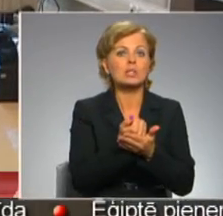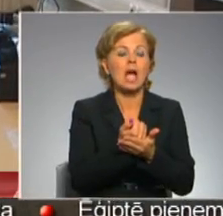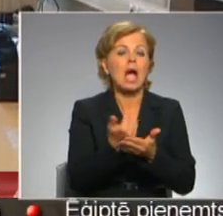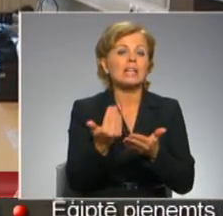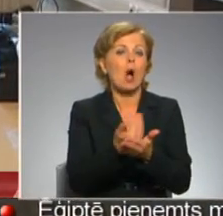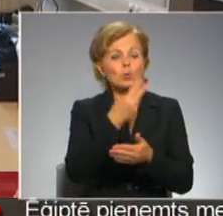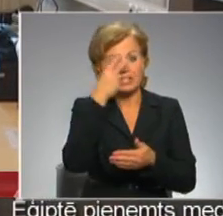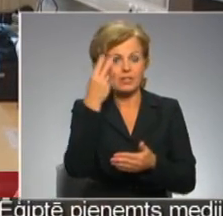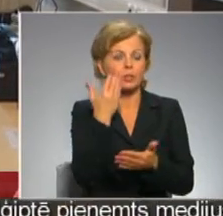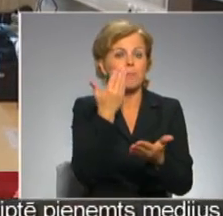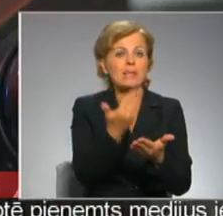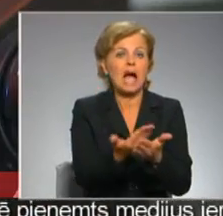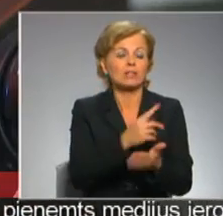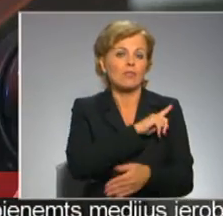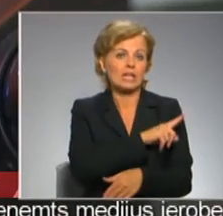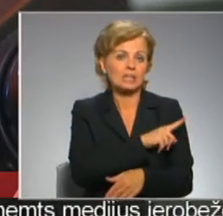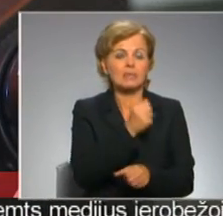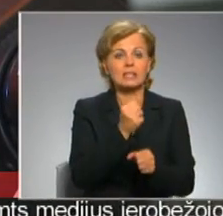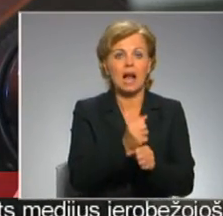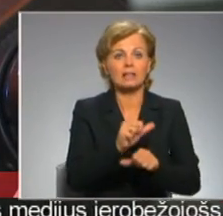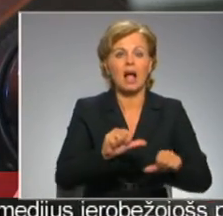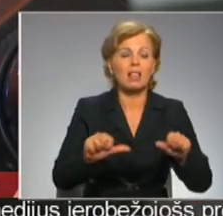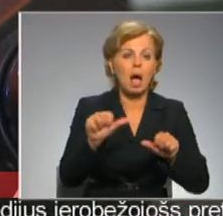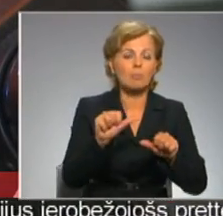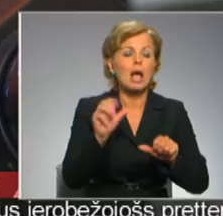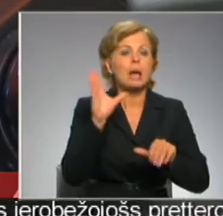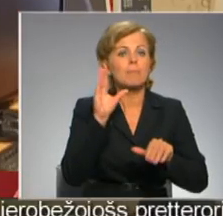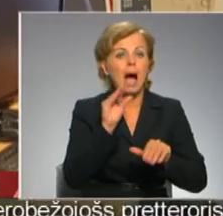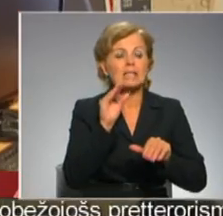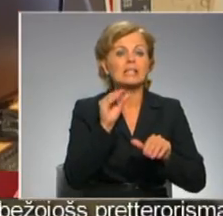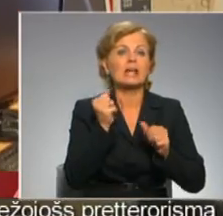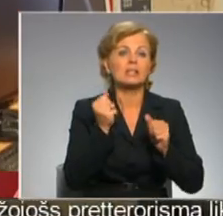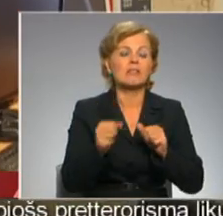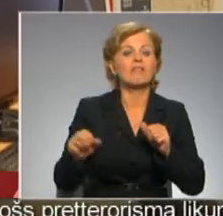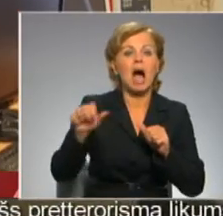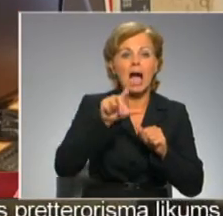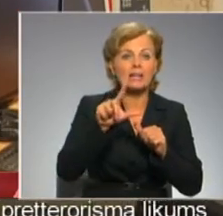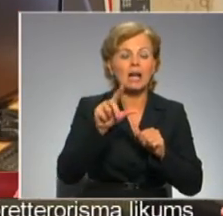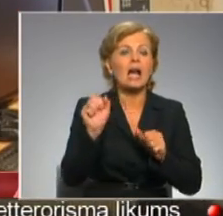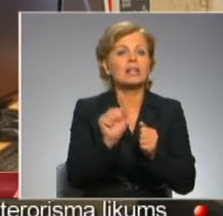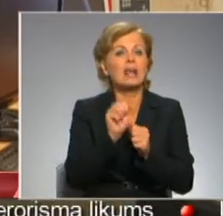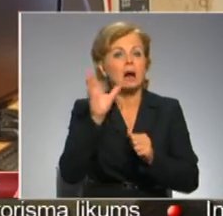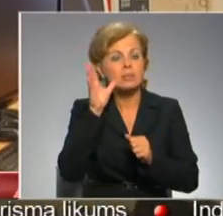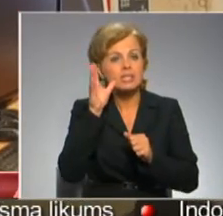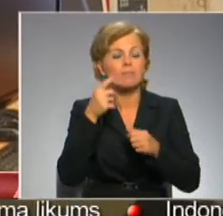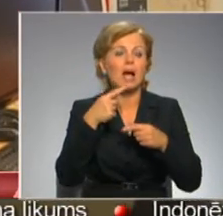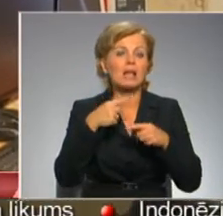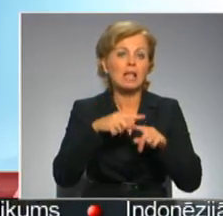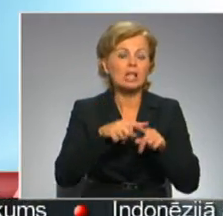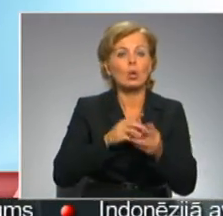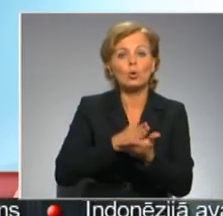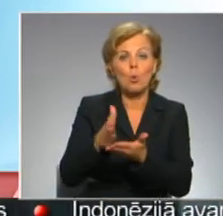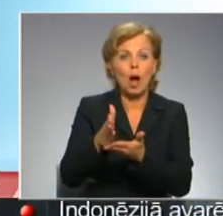vidusskolas piedāvātās iespējas strādāt laboratorijās un padziļināt apgūt dabas zinātņu un tehnisko jomu priekšmetas jauniešas interesē.